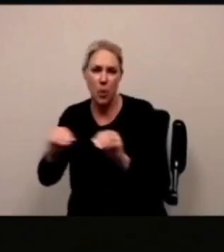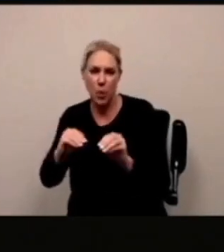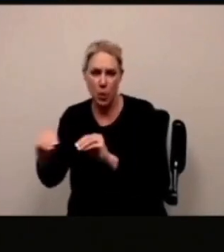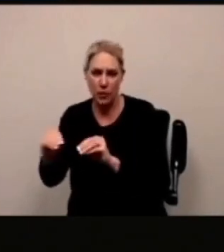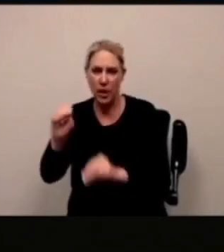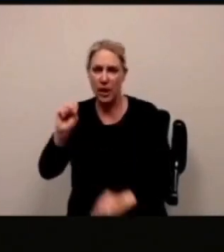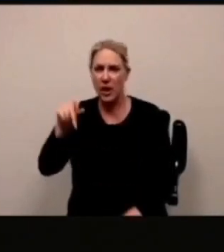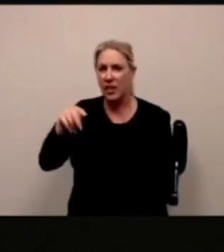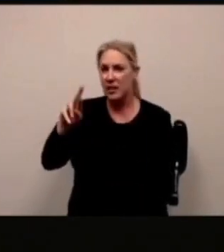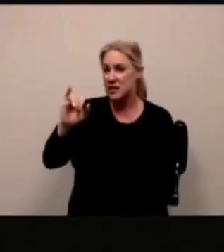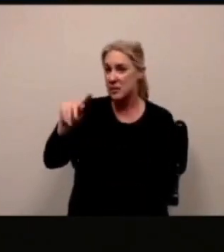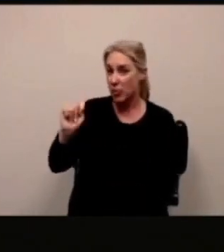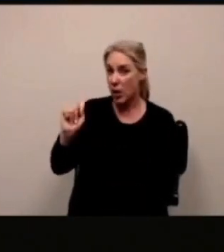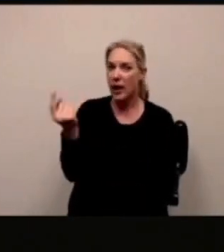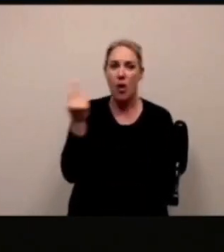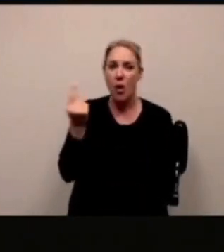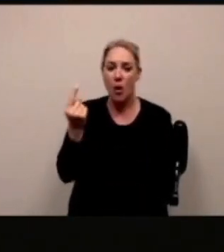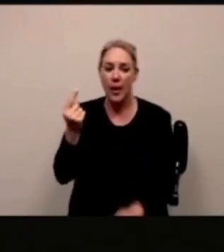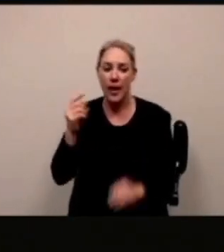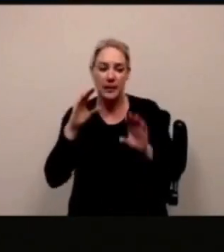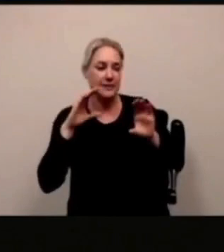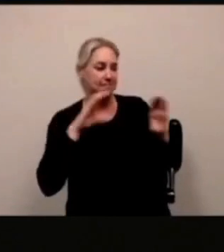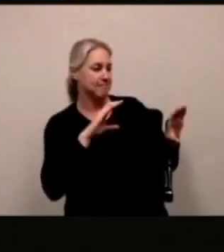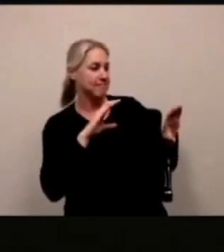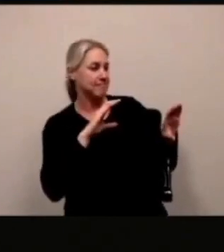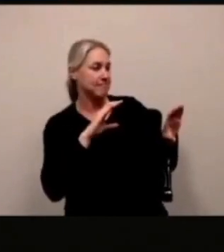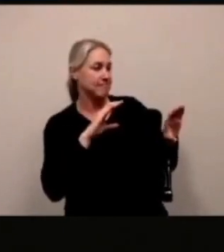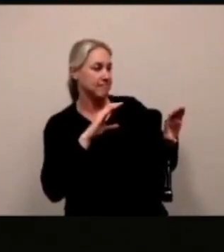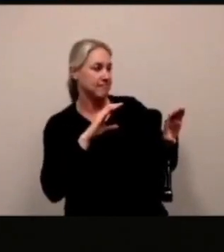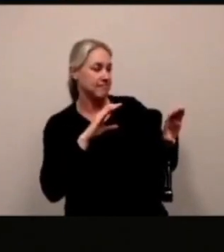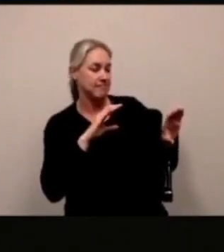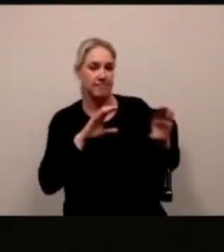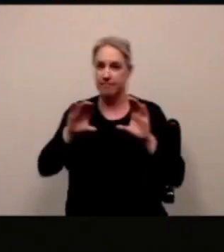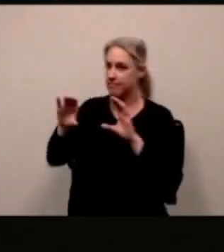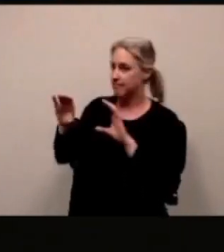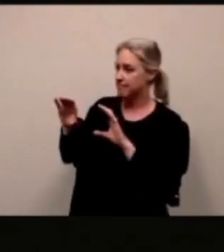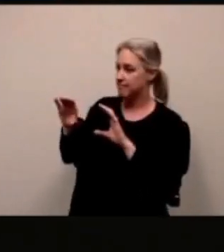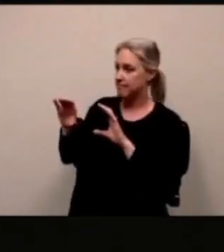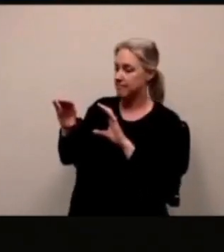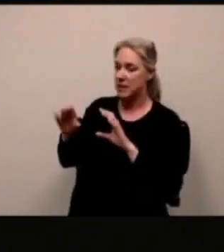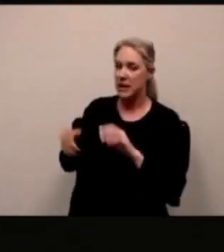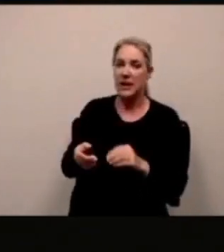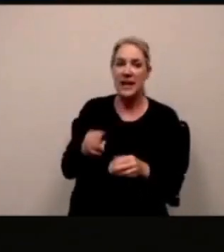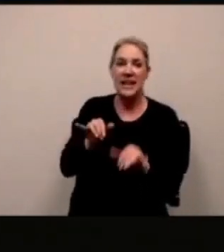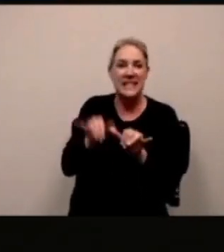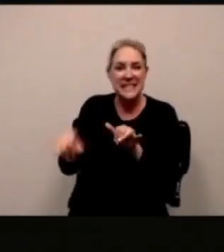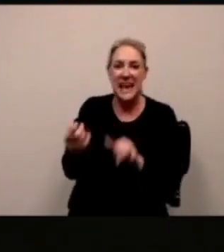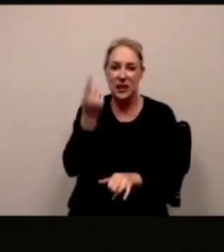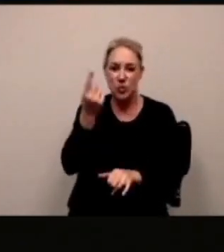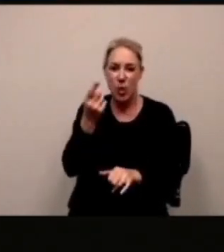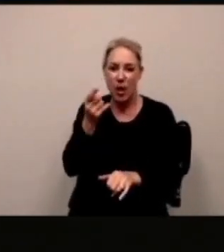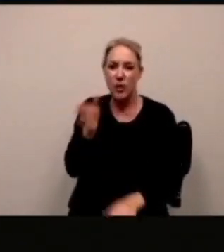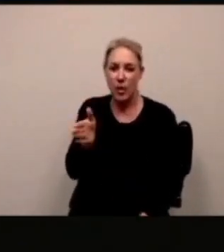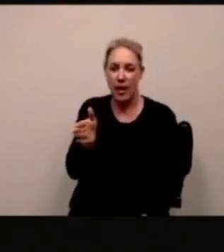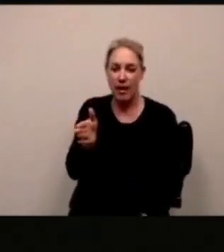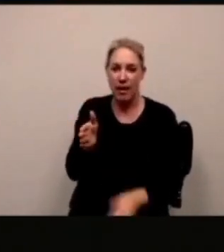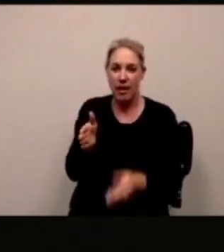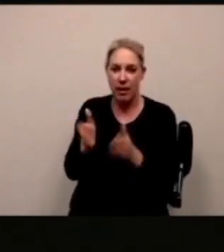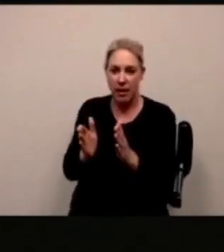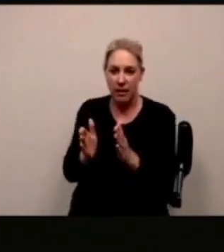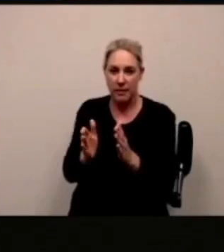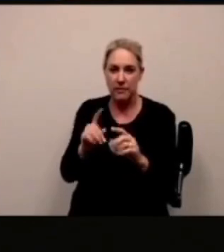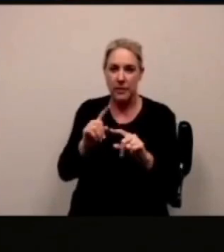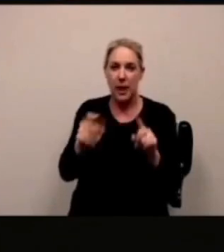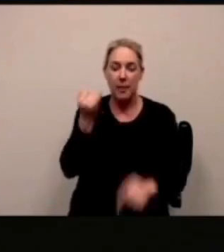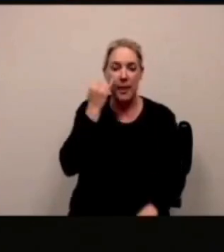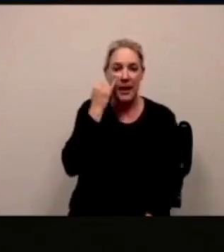move e questo move muove lo spray nella sua propria diciamo asse e pertanto segue sempre una